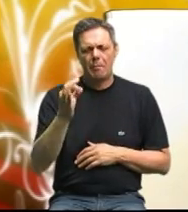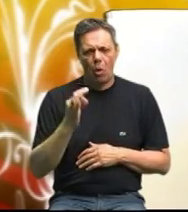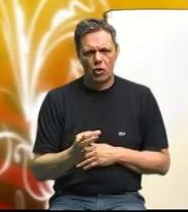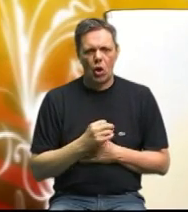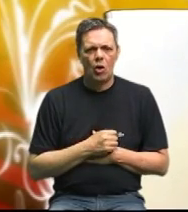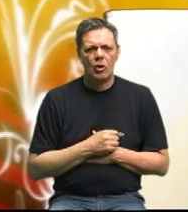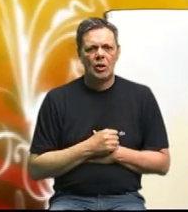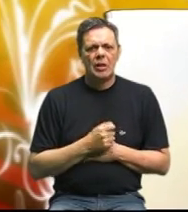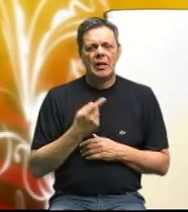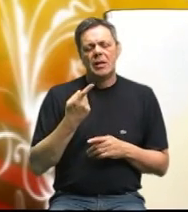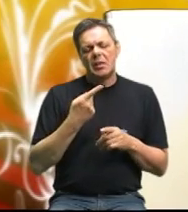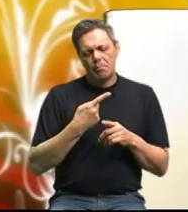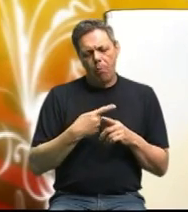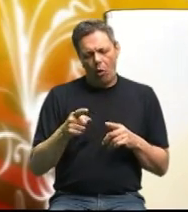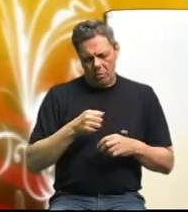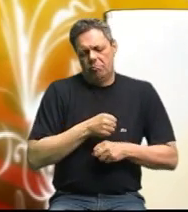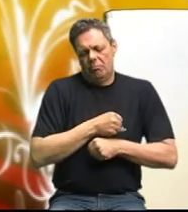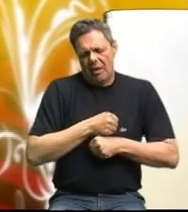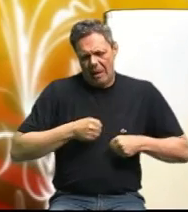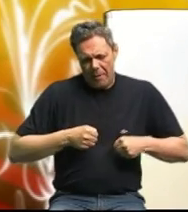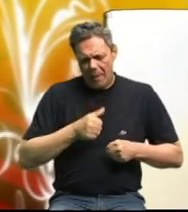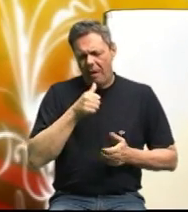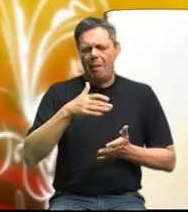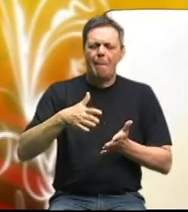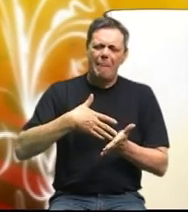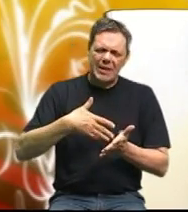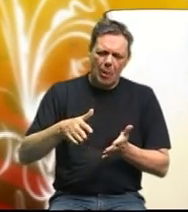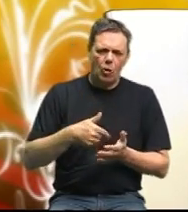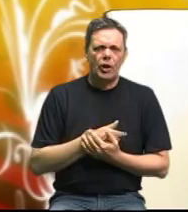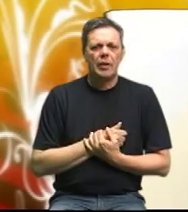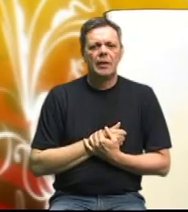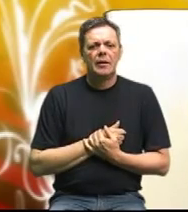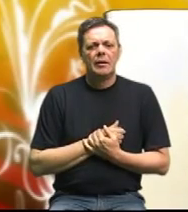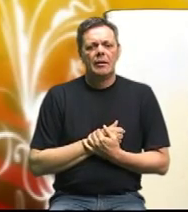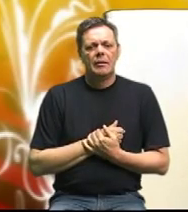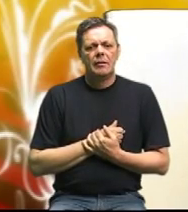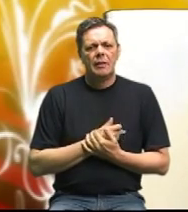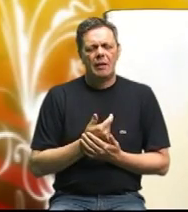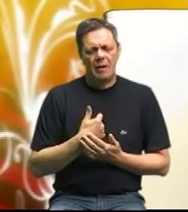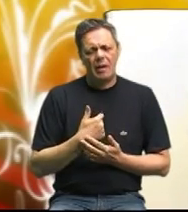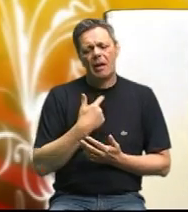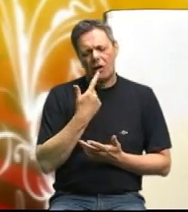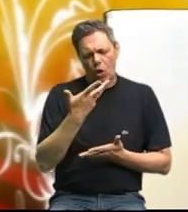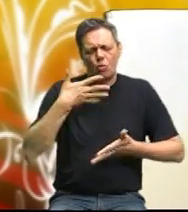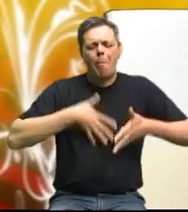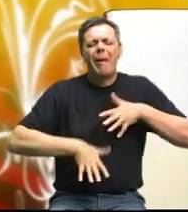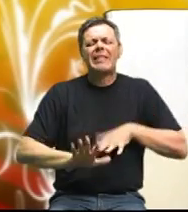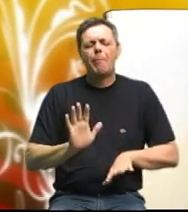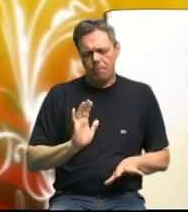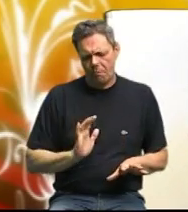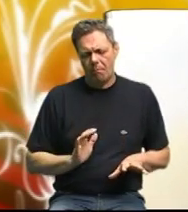je zbog debljine, zbog masnoće, bolesti. Kaže me im da to su metaboličke